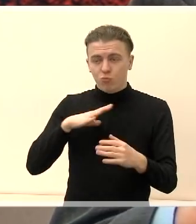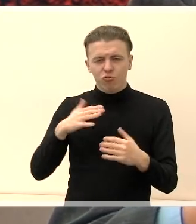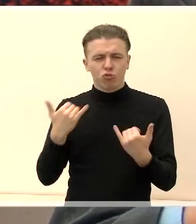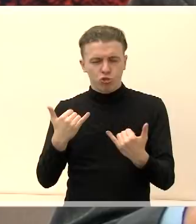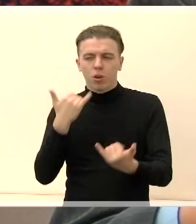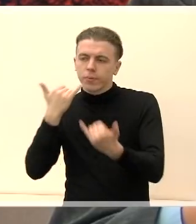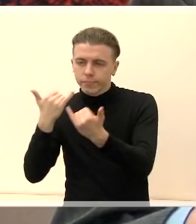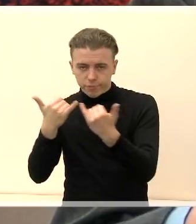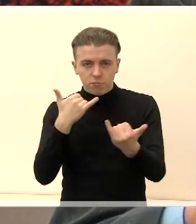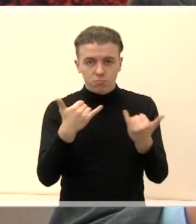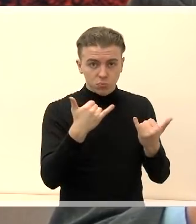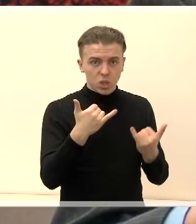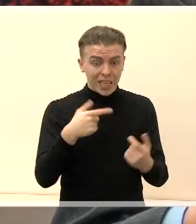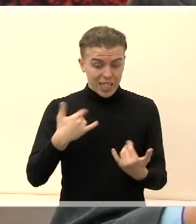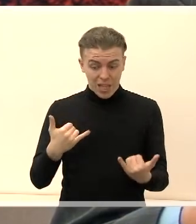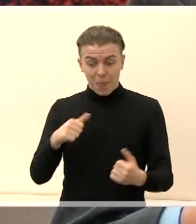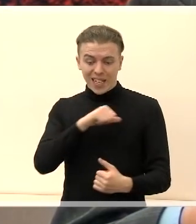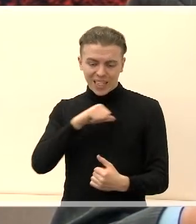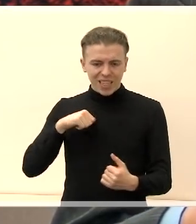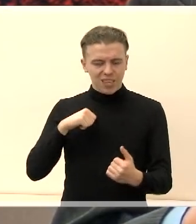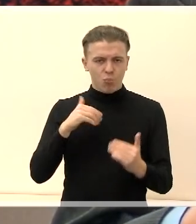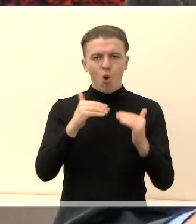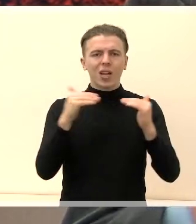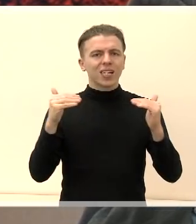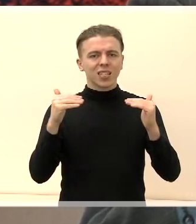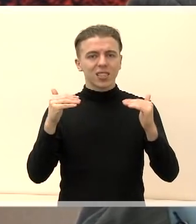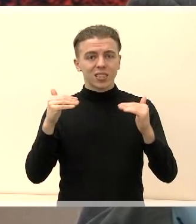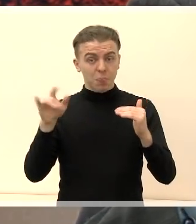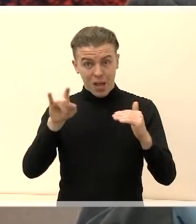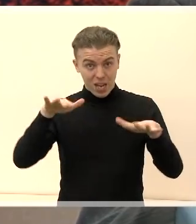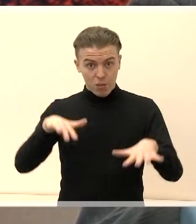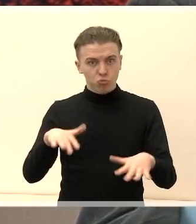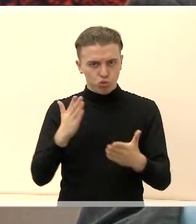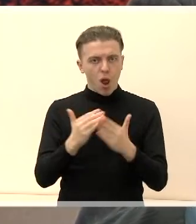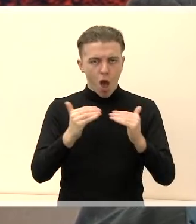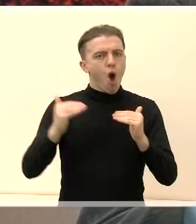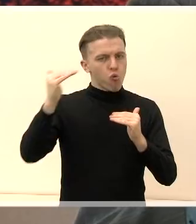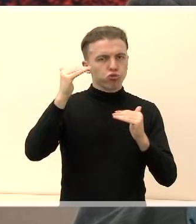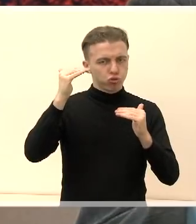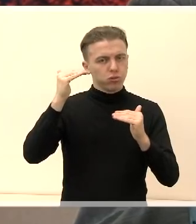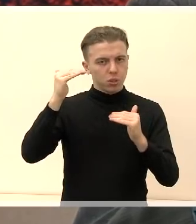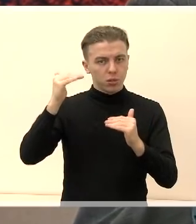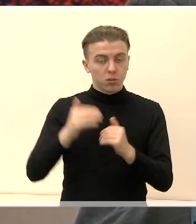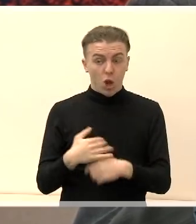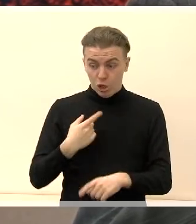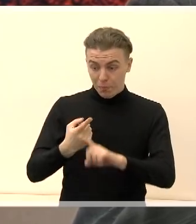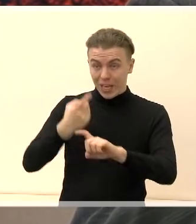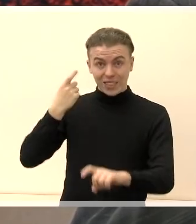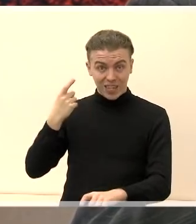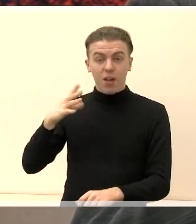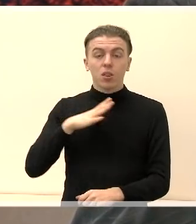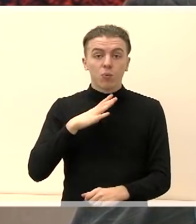Mūsų gydimo lygis ir diagnostikos Marijampolė dar yra palyginus aukštas. Aš gavau prieš savaitę laiko